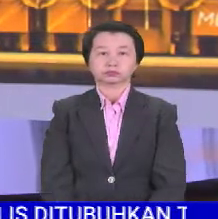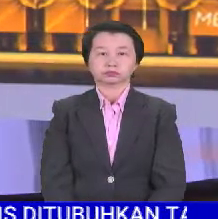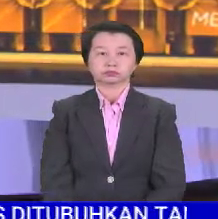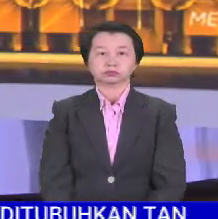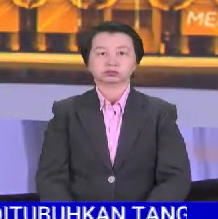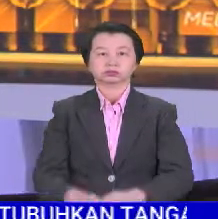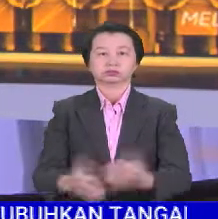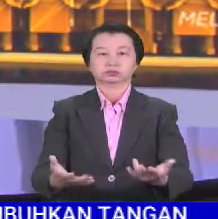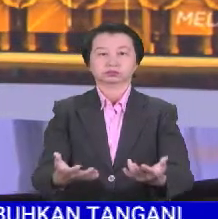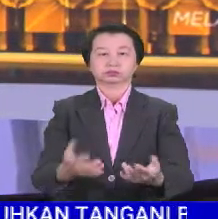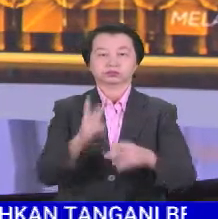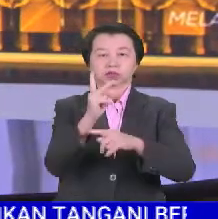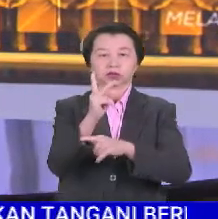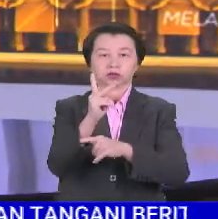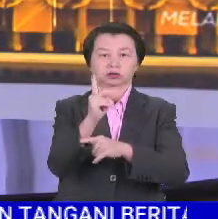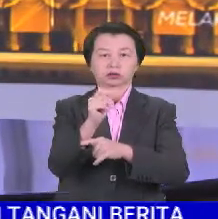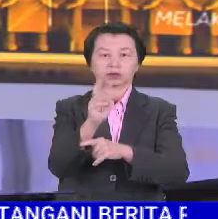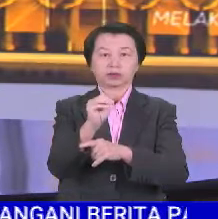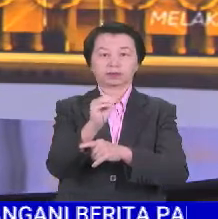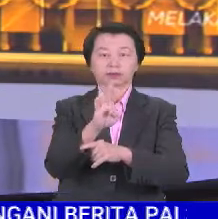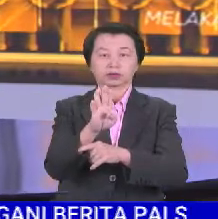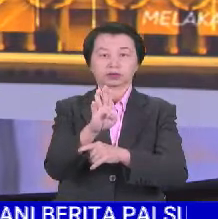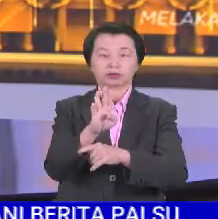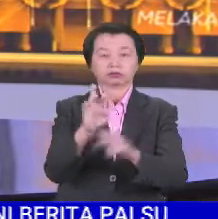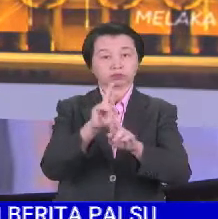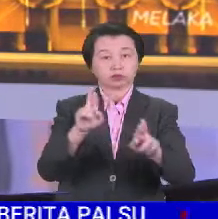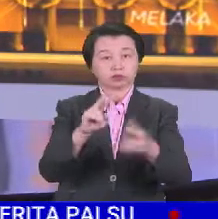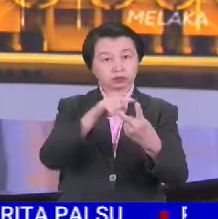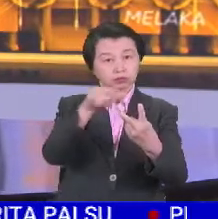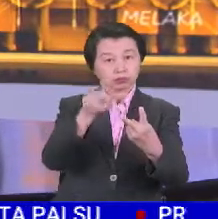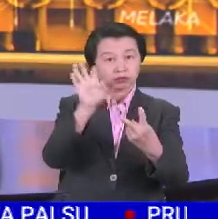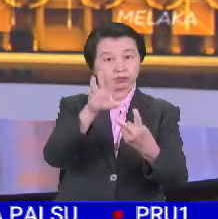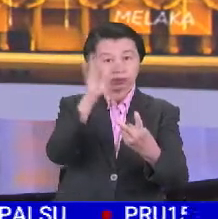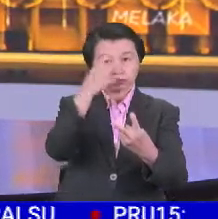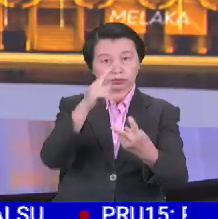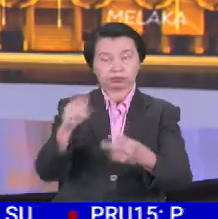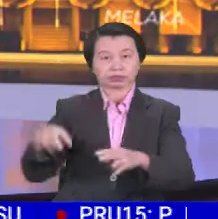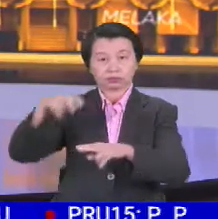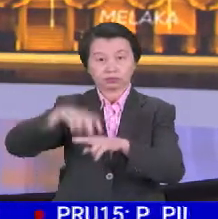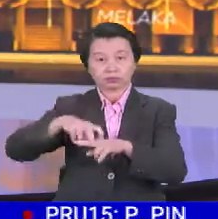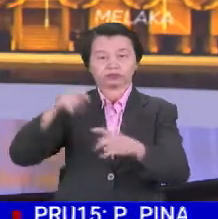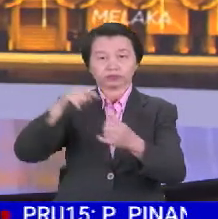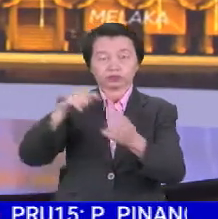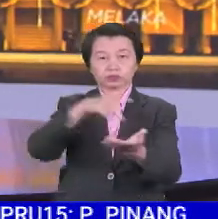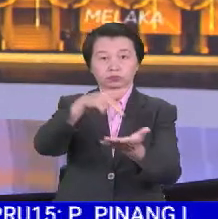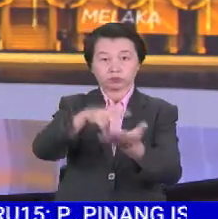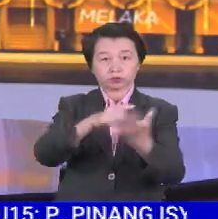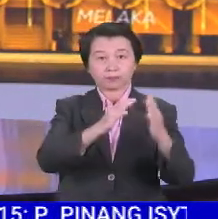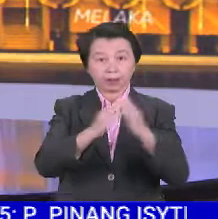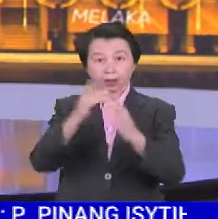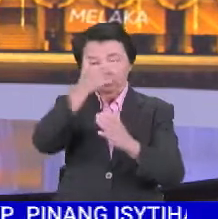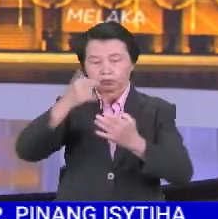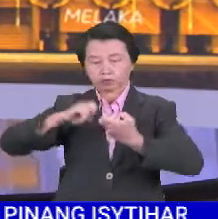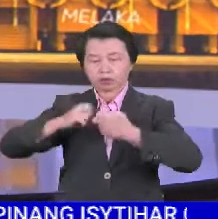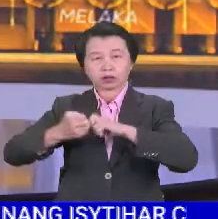Ketapi Tanah Melayu Berat KTMB menyediakan dua pilihan alternatif bagi pengguna pengangkutan awam ke pusat bandar berikutan